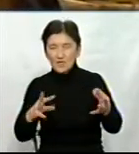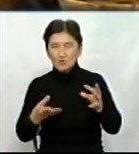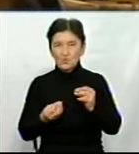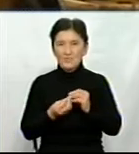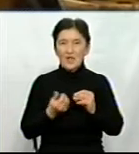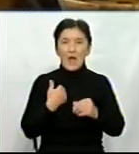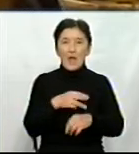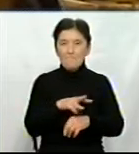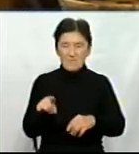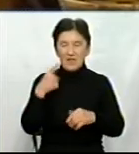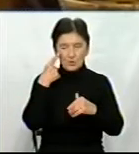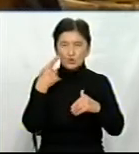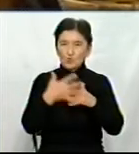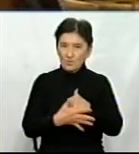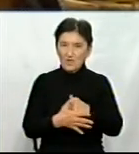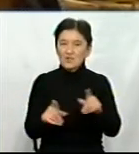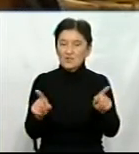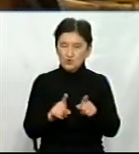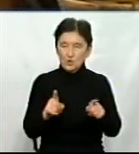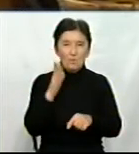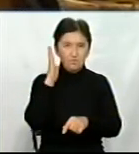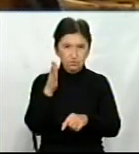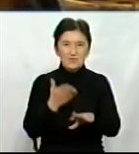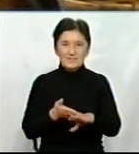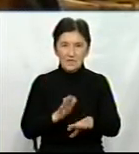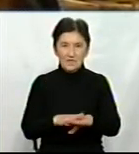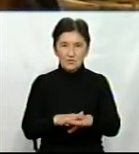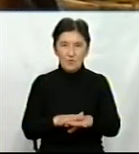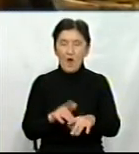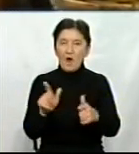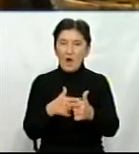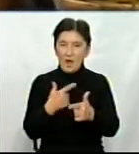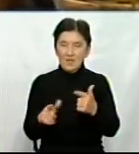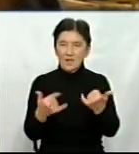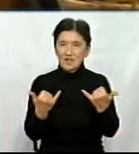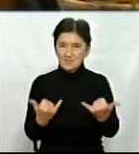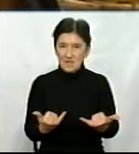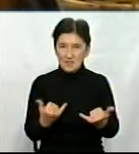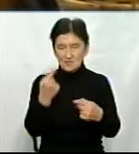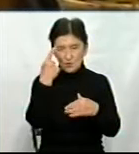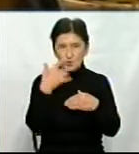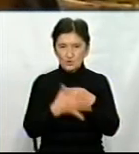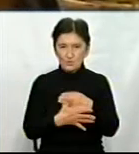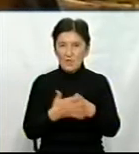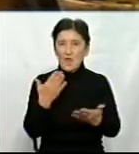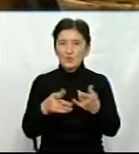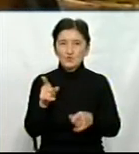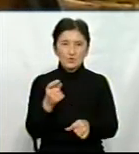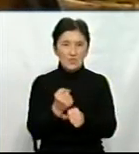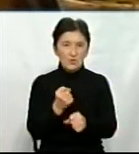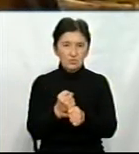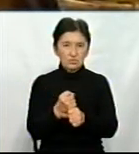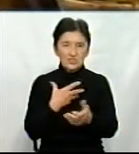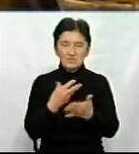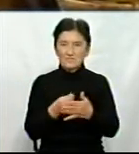ми розуміли, що буде складно. Але зараз ми вже розуміємо, що якщо ти робиш свою справу